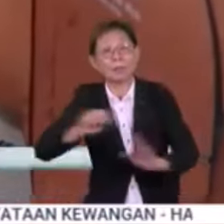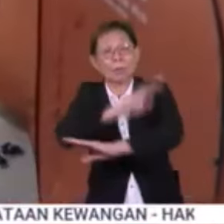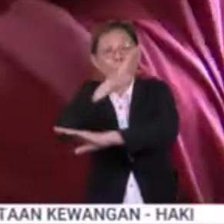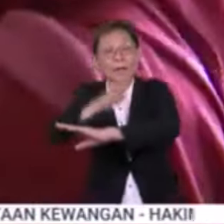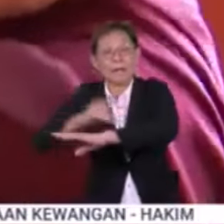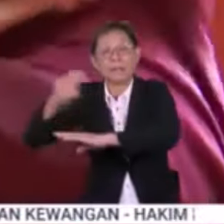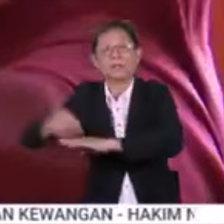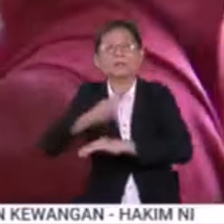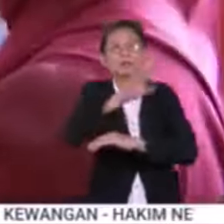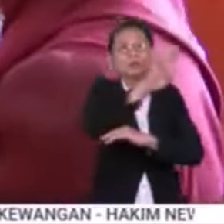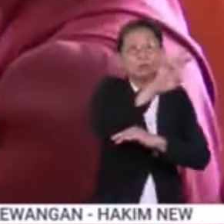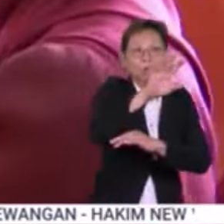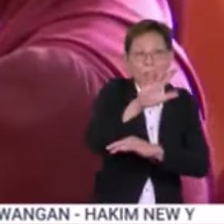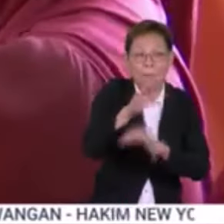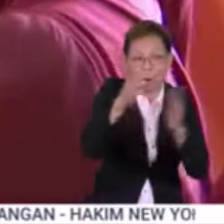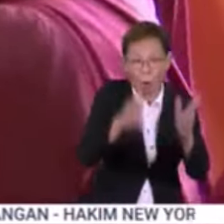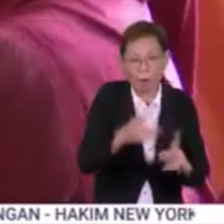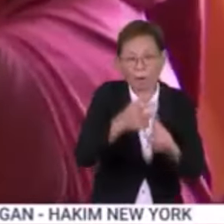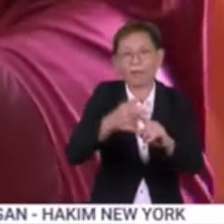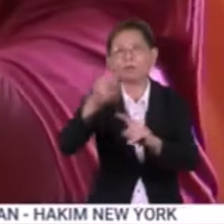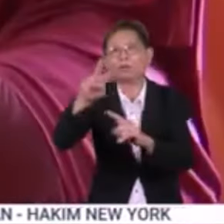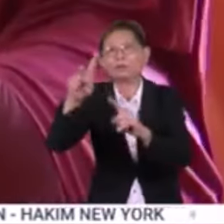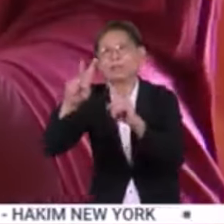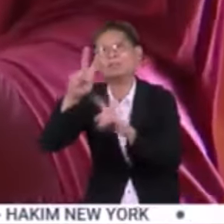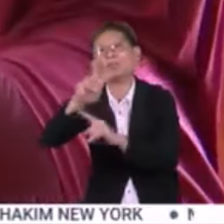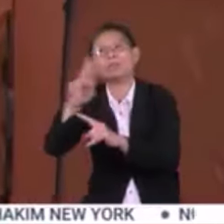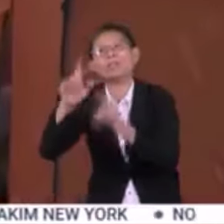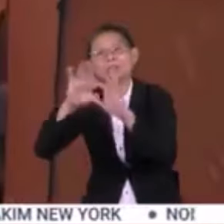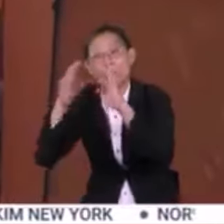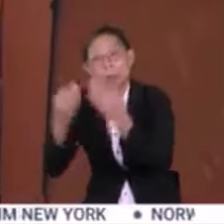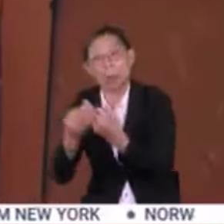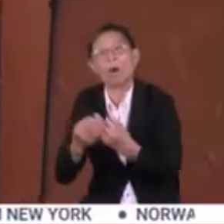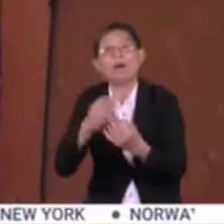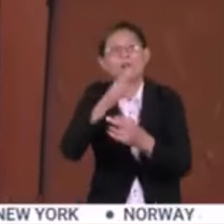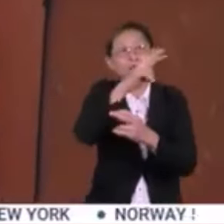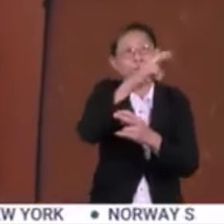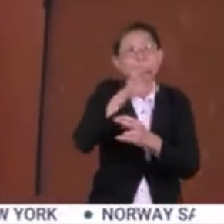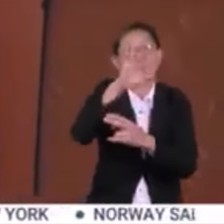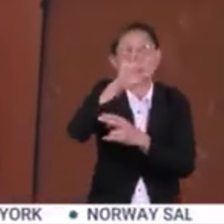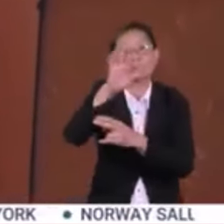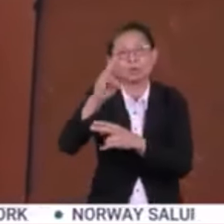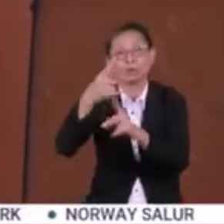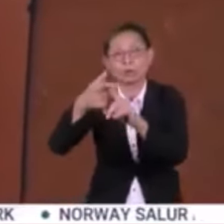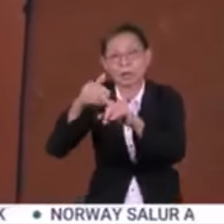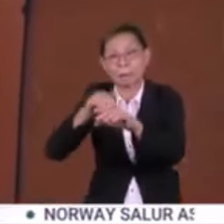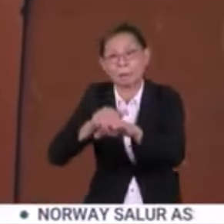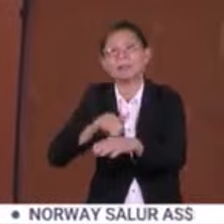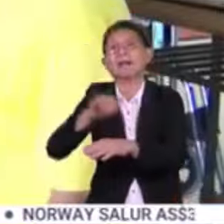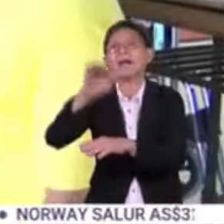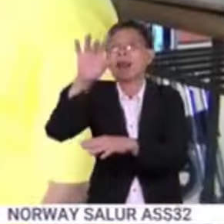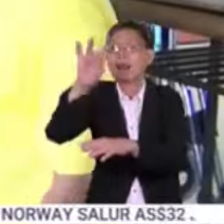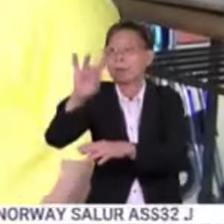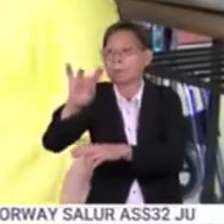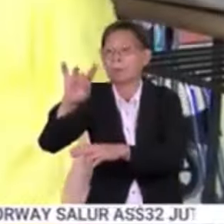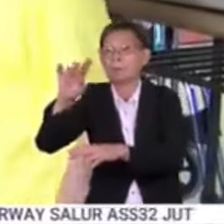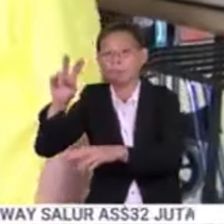75 orang dari 21 keluarga kepada 297 dari 82 keluarga.